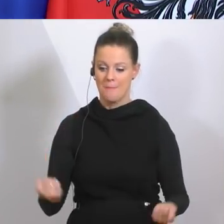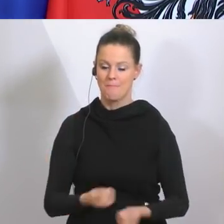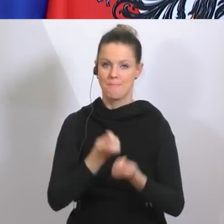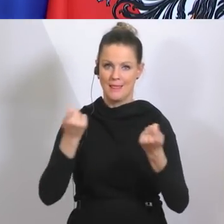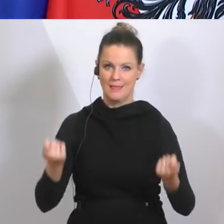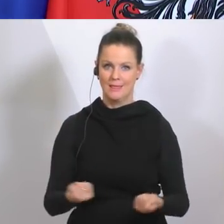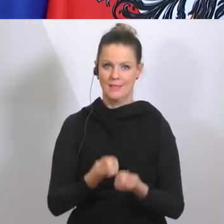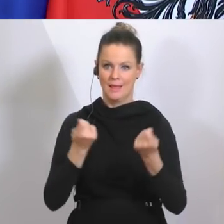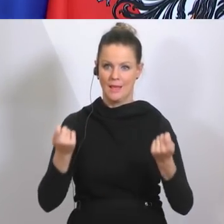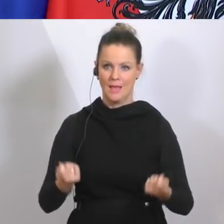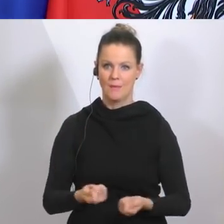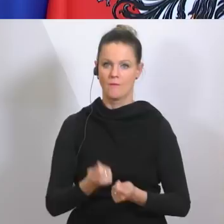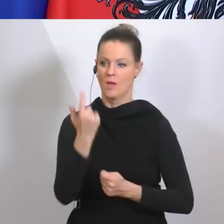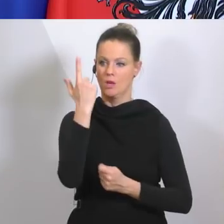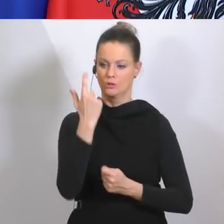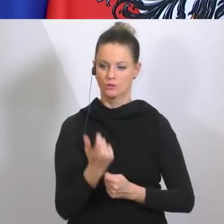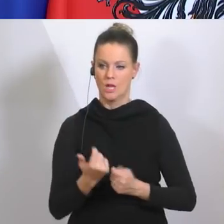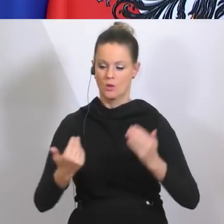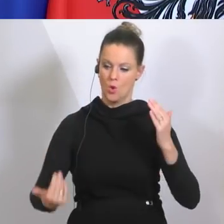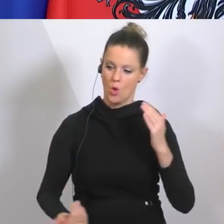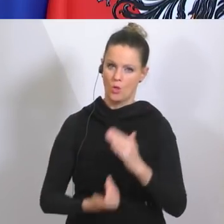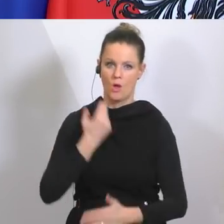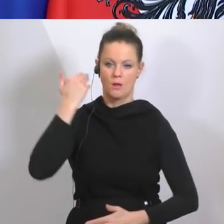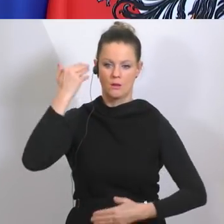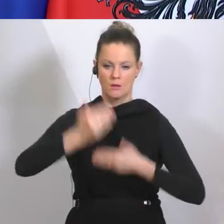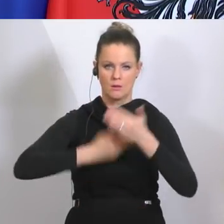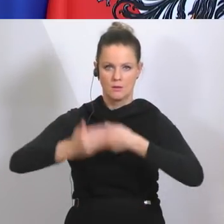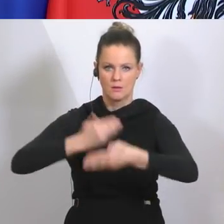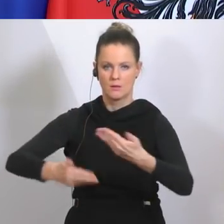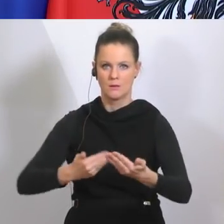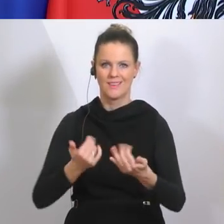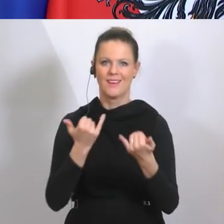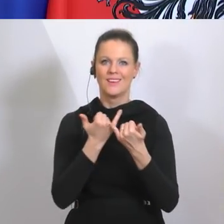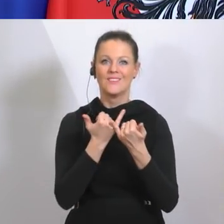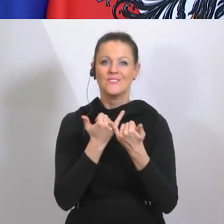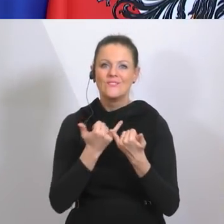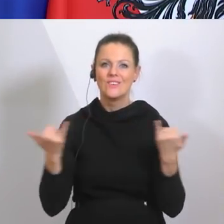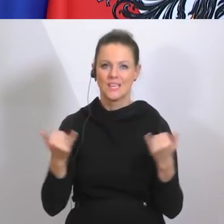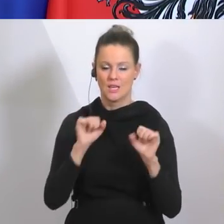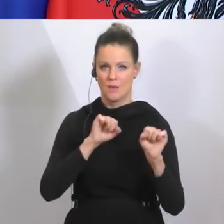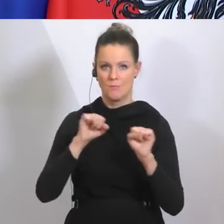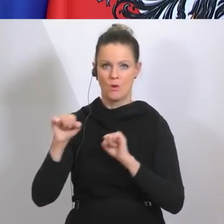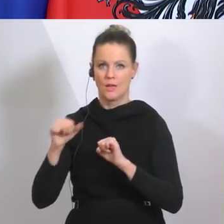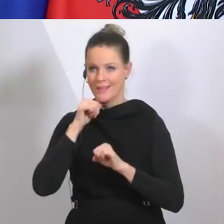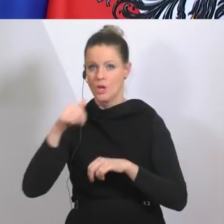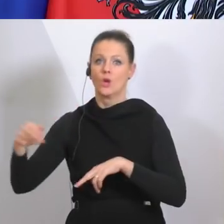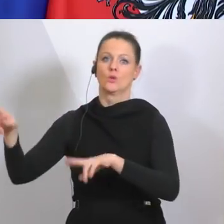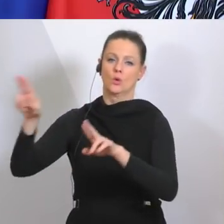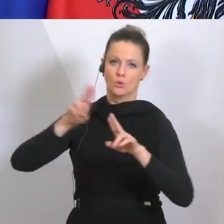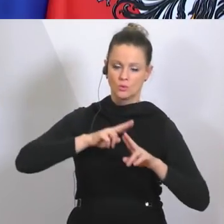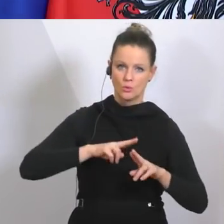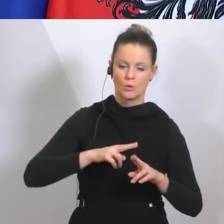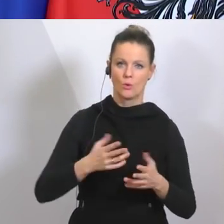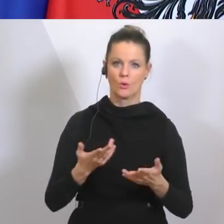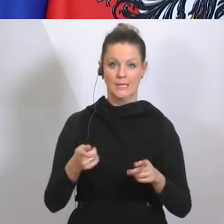können, in welcher Art und Weise tun wir das idealerweise, damit es nicht zu einem Rückschlag kommt. Und